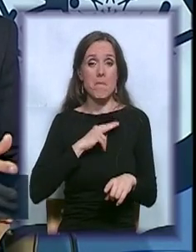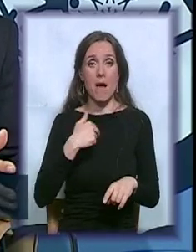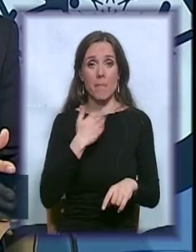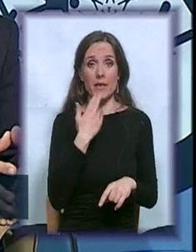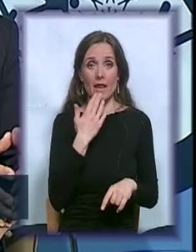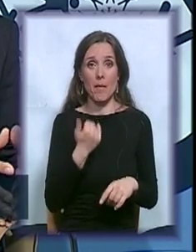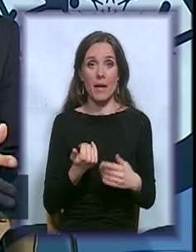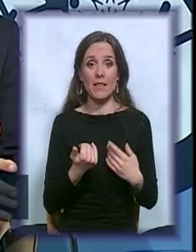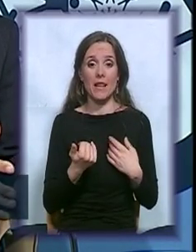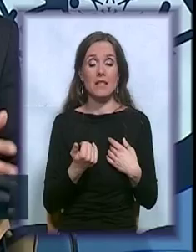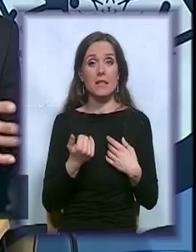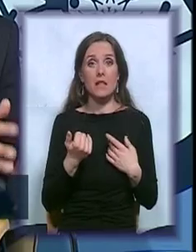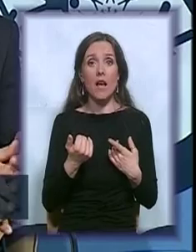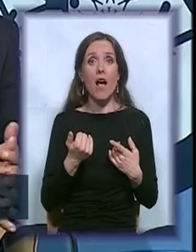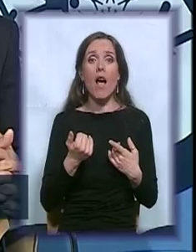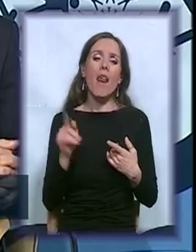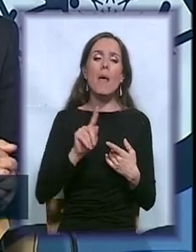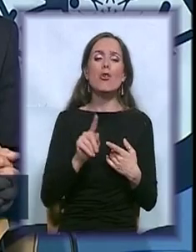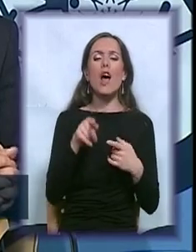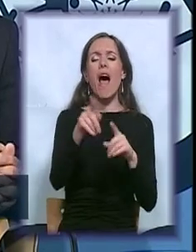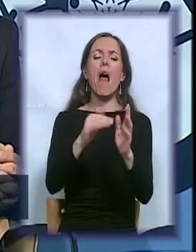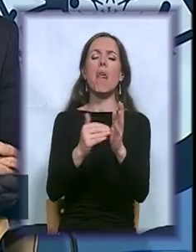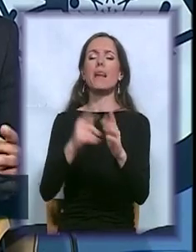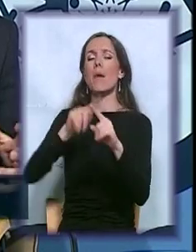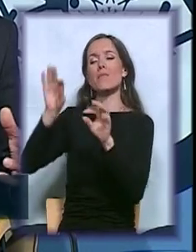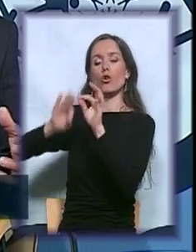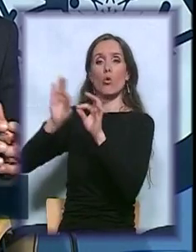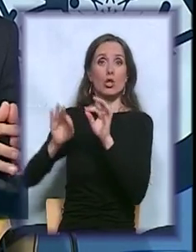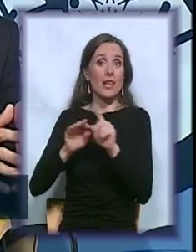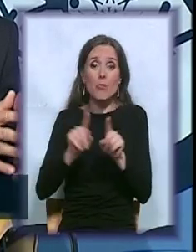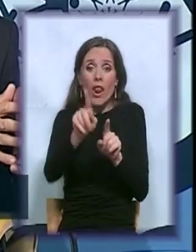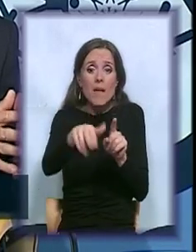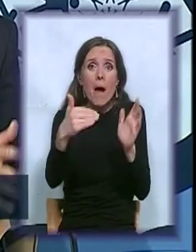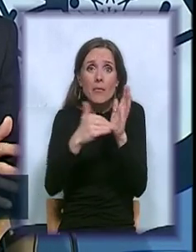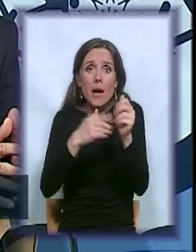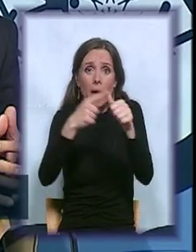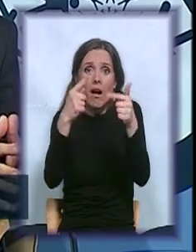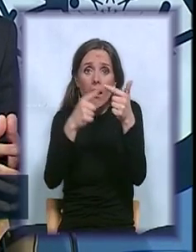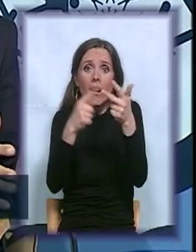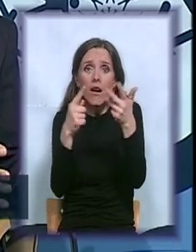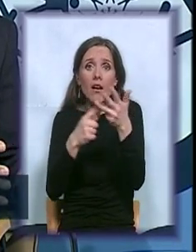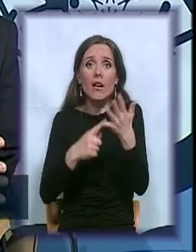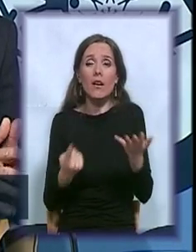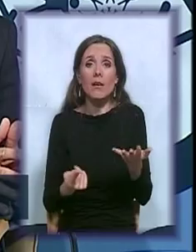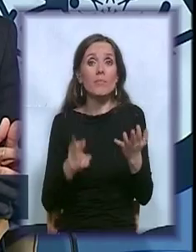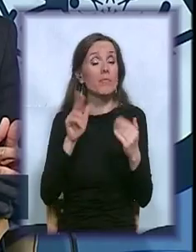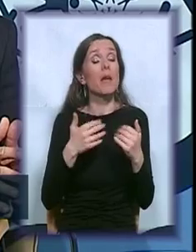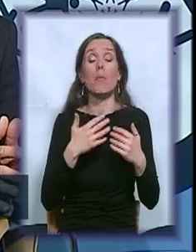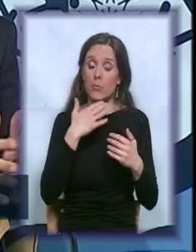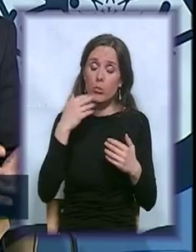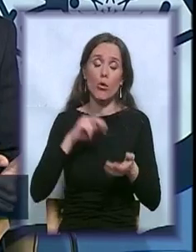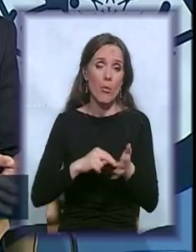Da bi smo uštedili tamo šta ja znam. Tu ima masu tih problema.